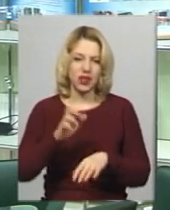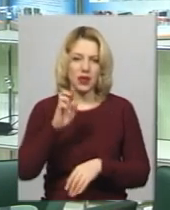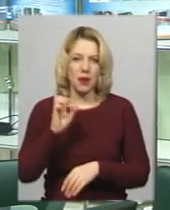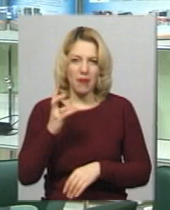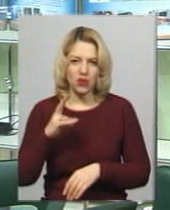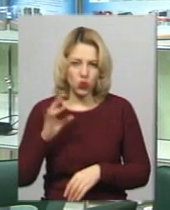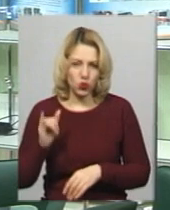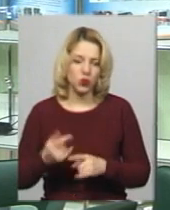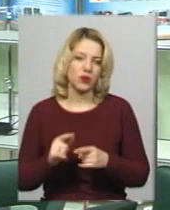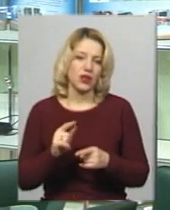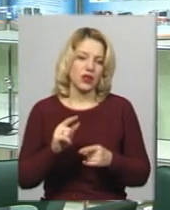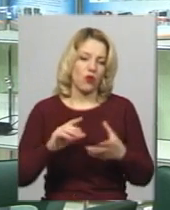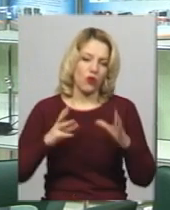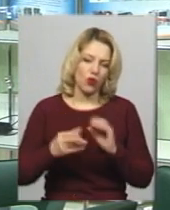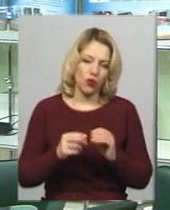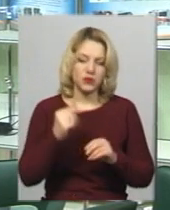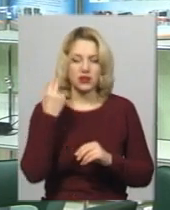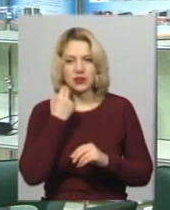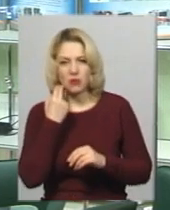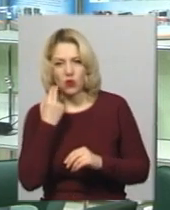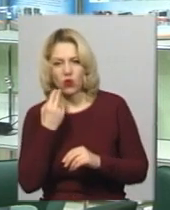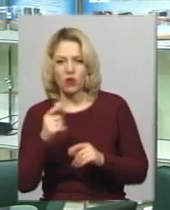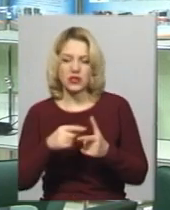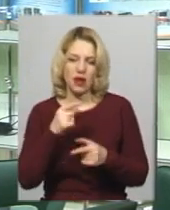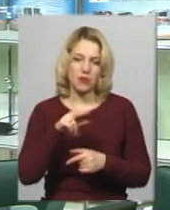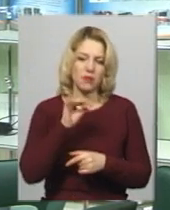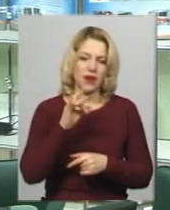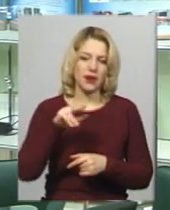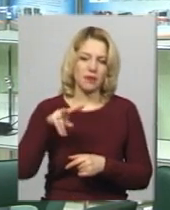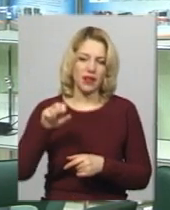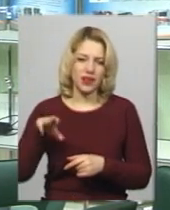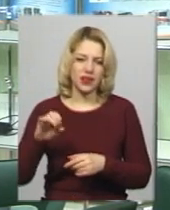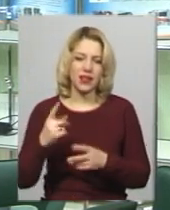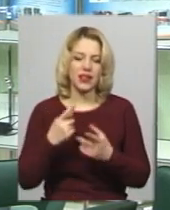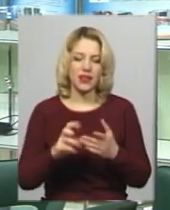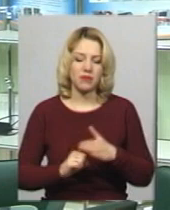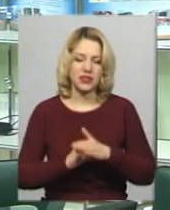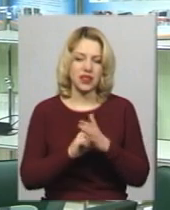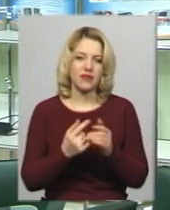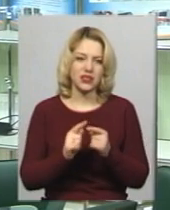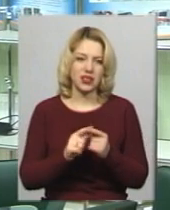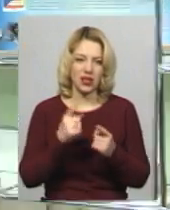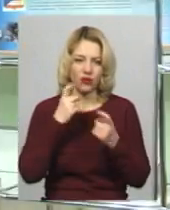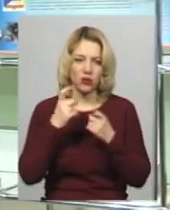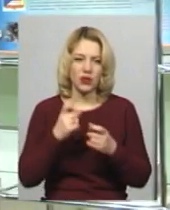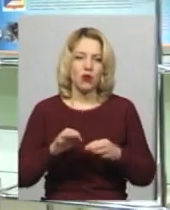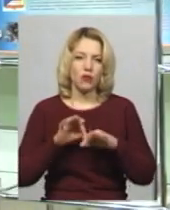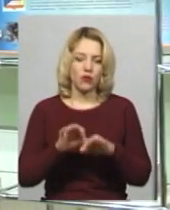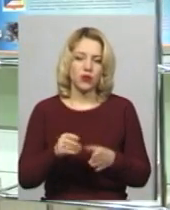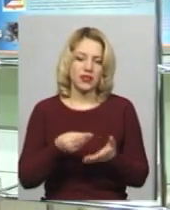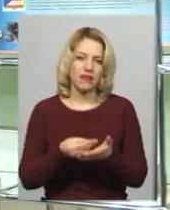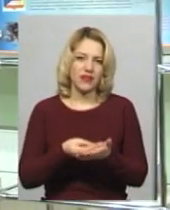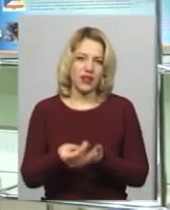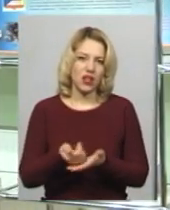спожитих послуг, про суму заборгованості або переплат. На підставі цієї інформації проводиться фінансування. За словами